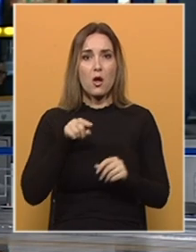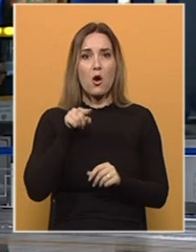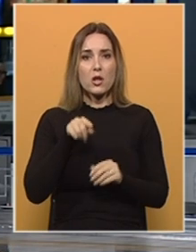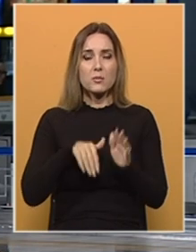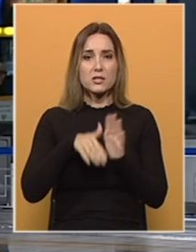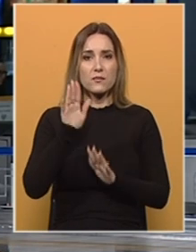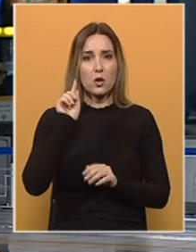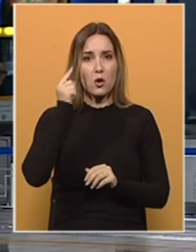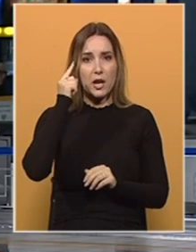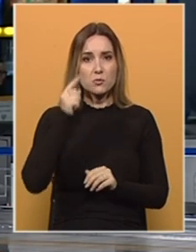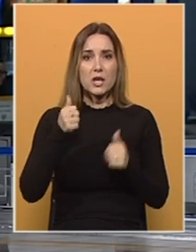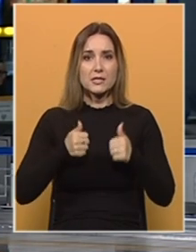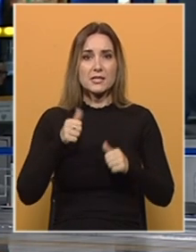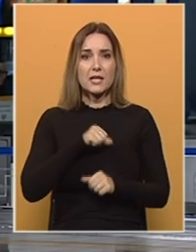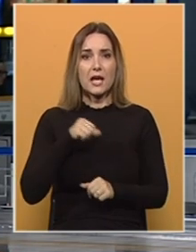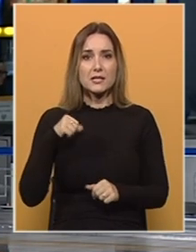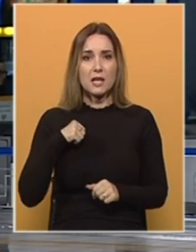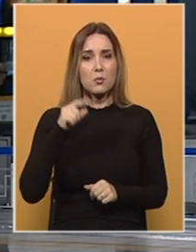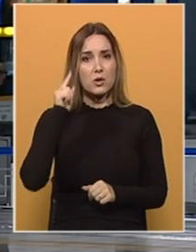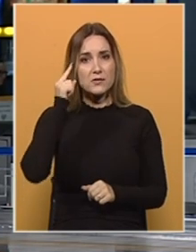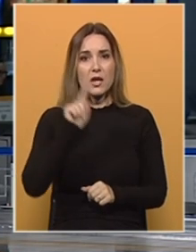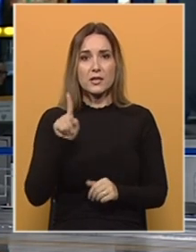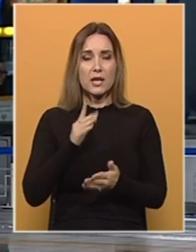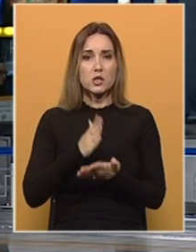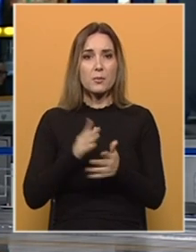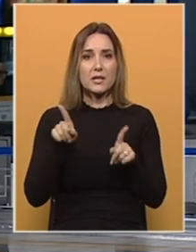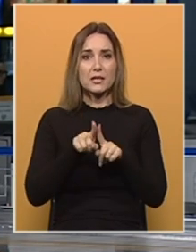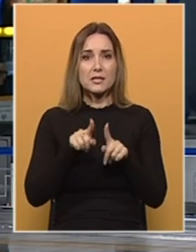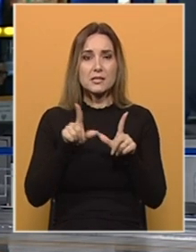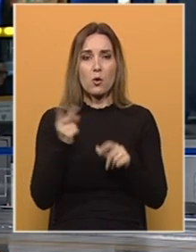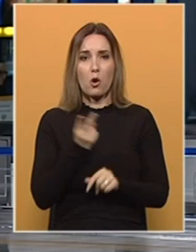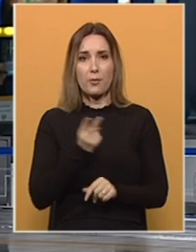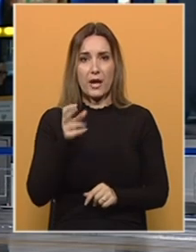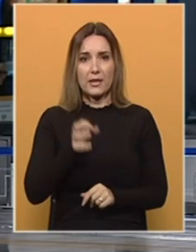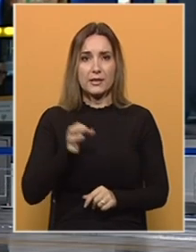uveliko razmišlja, ali za sada je samo izvjesno da neće biti iste u oba entiteta.